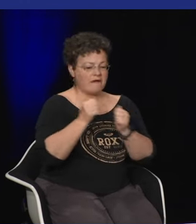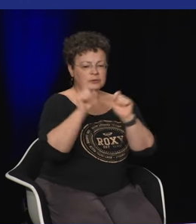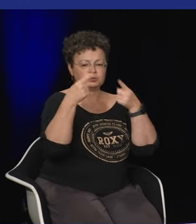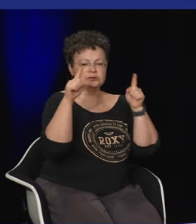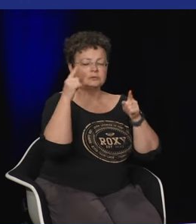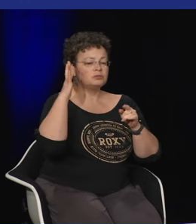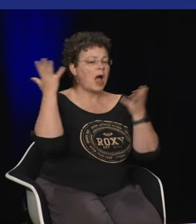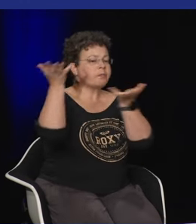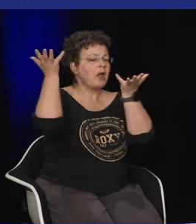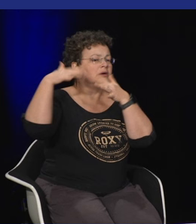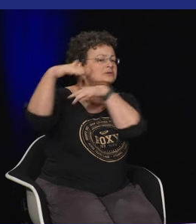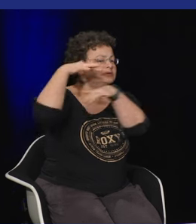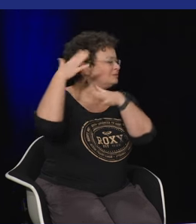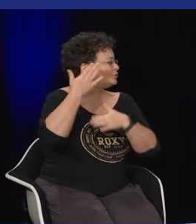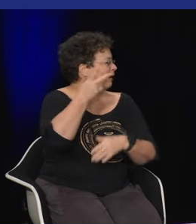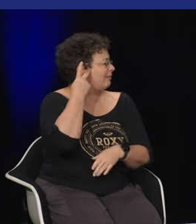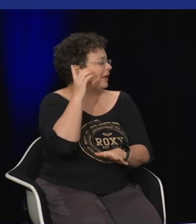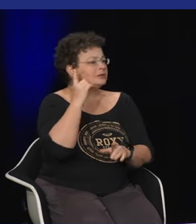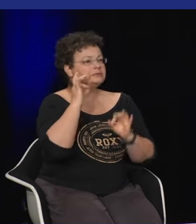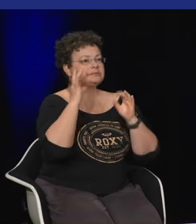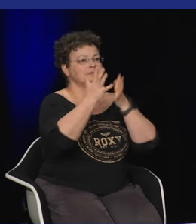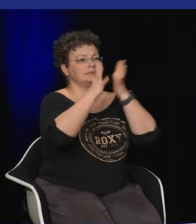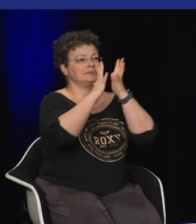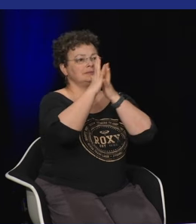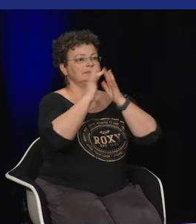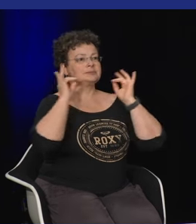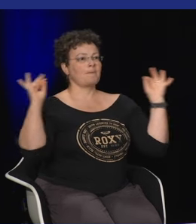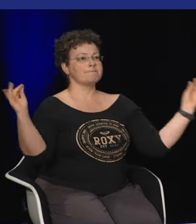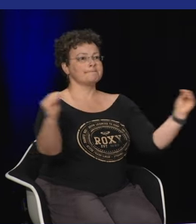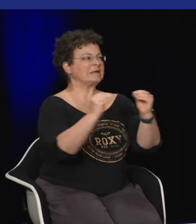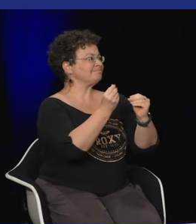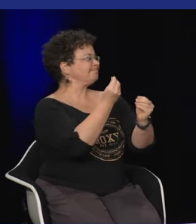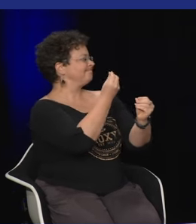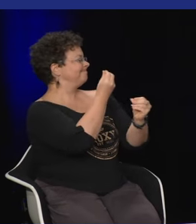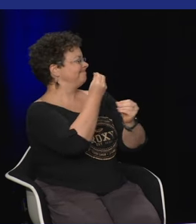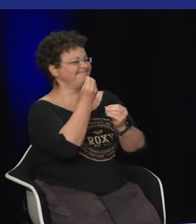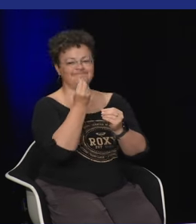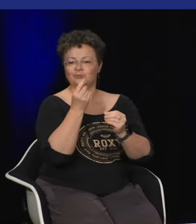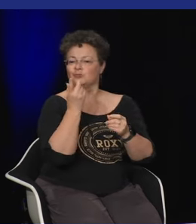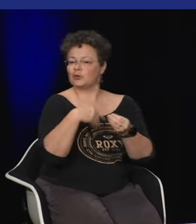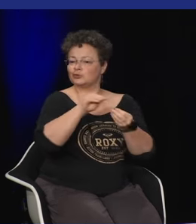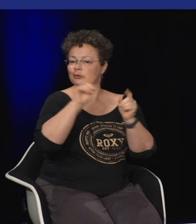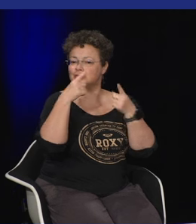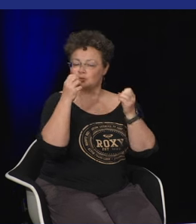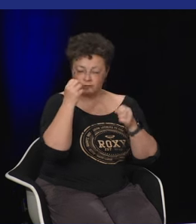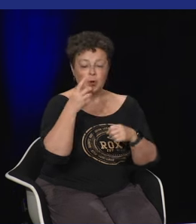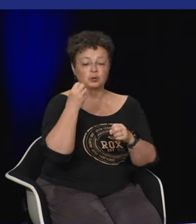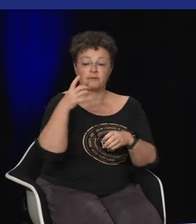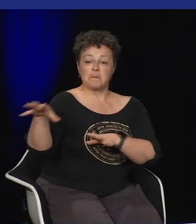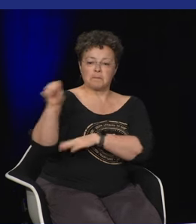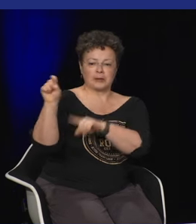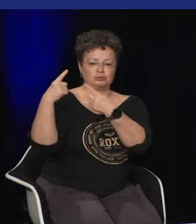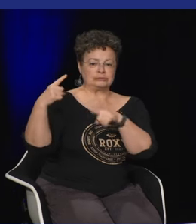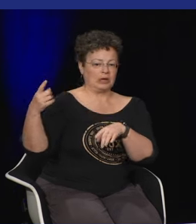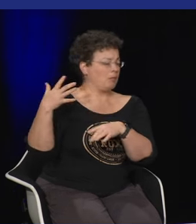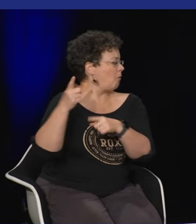théâtrales bilingues et on mettait un peu de musique pour mettre de l'ambiance en fait pour les entendants et parce que le silence de la